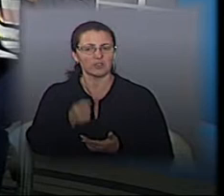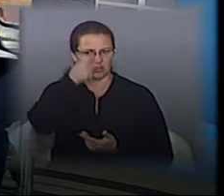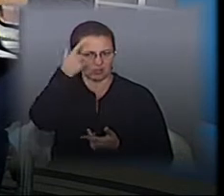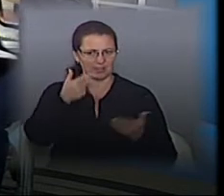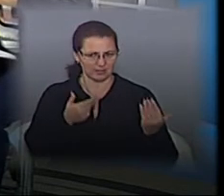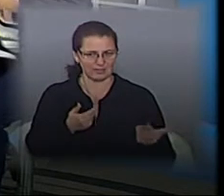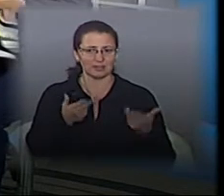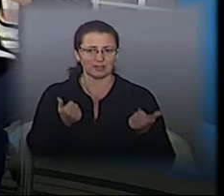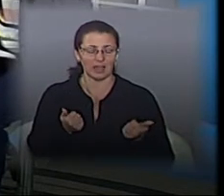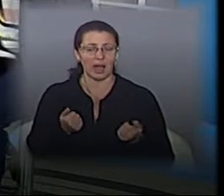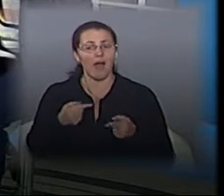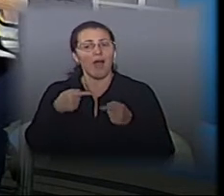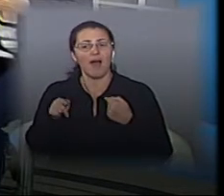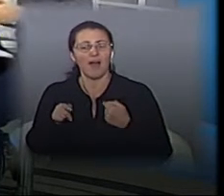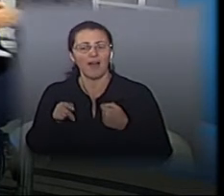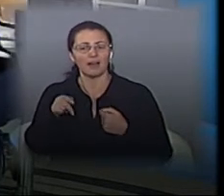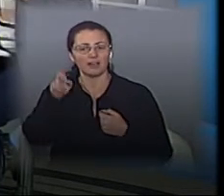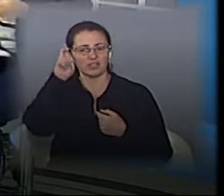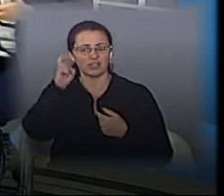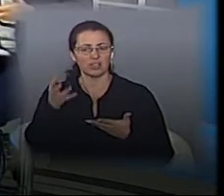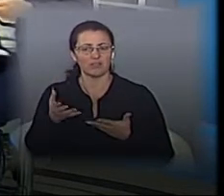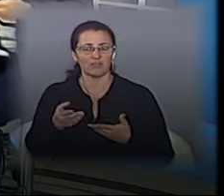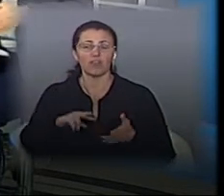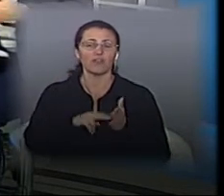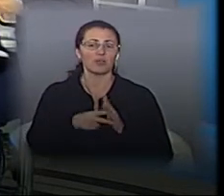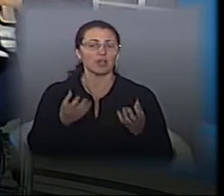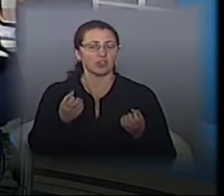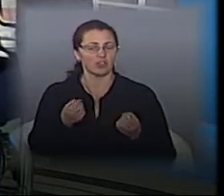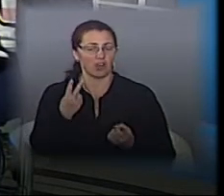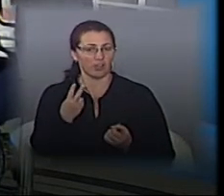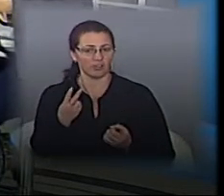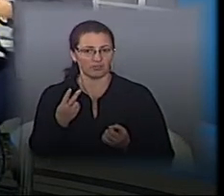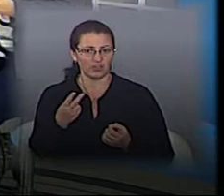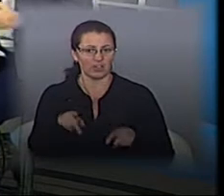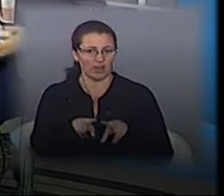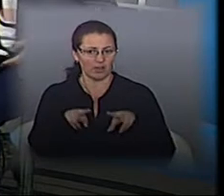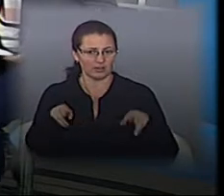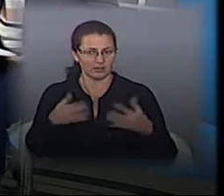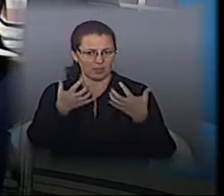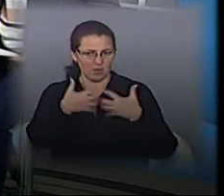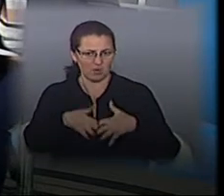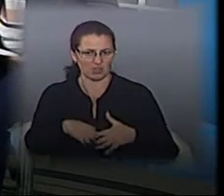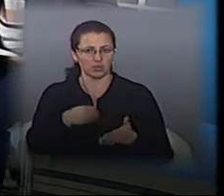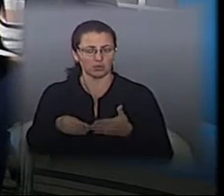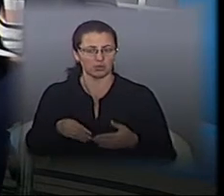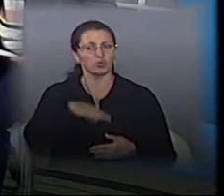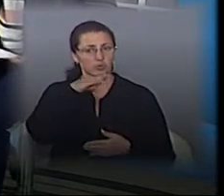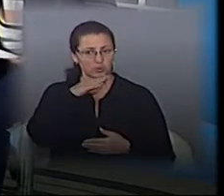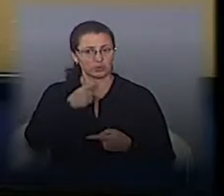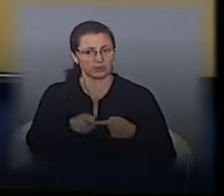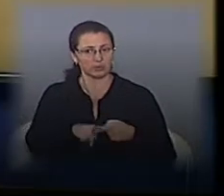про ефективність і у планах ще дві машини закупити, тобто, чи достатньо цих машин буде для міста?